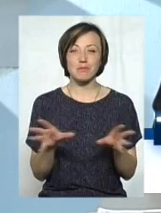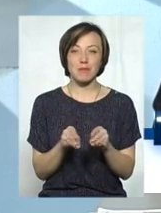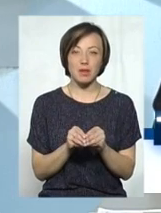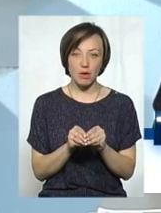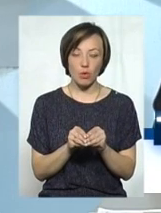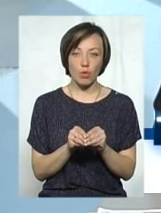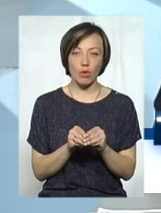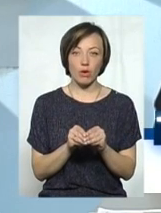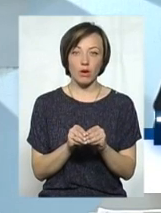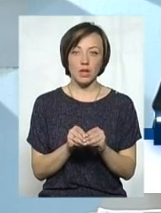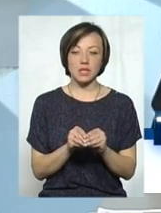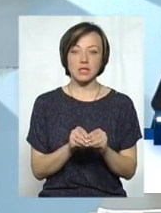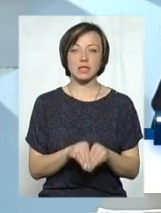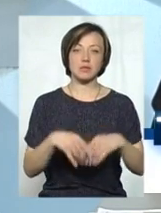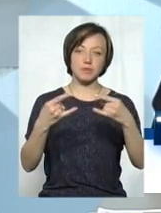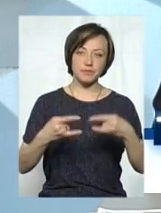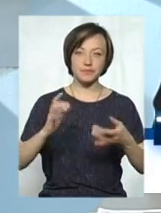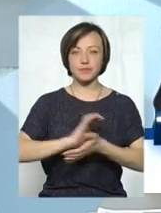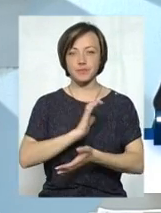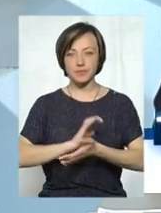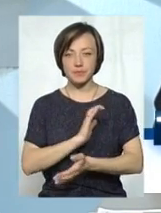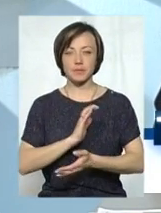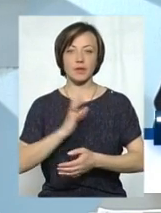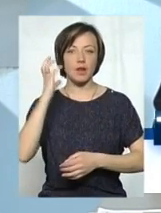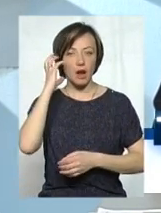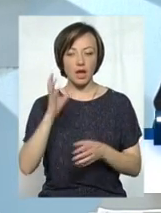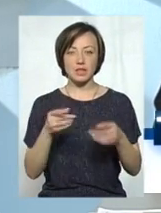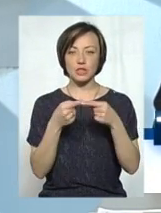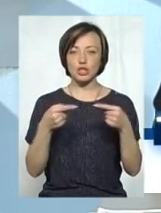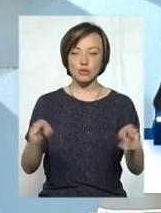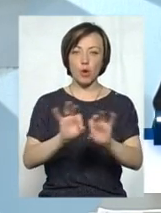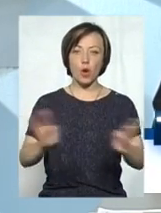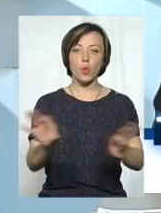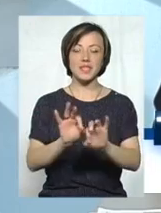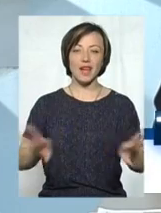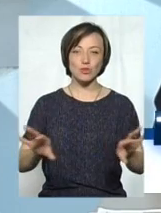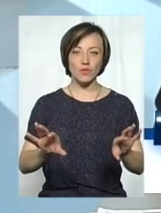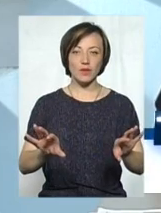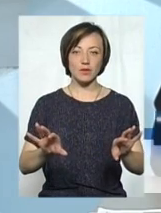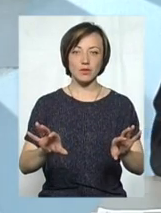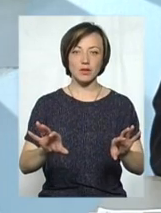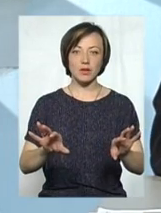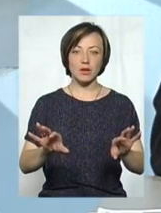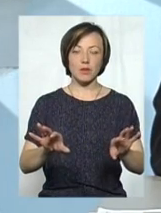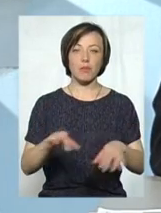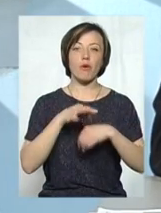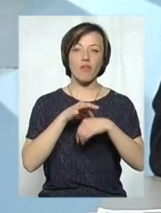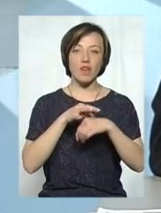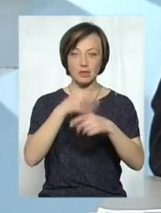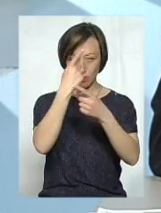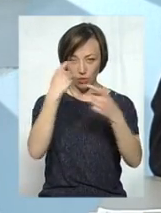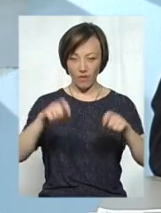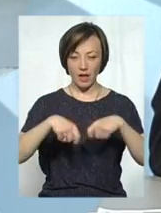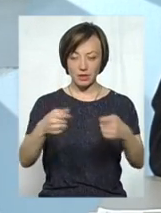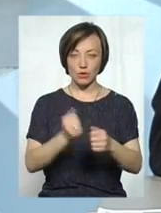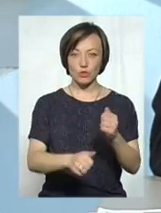з засобами масової інформації, з іншими роз'яснювальними колами довести до